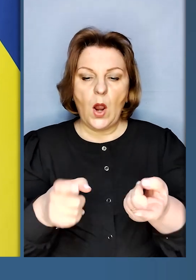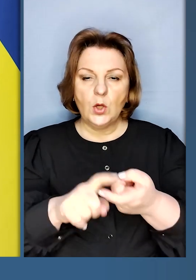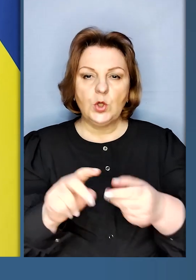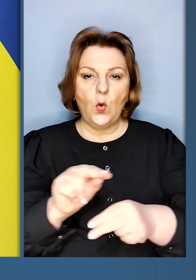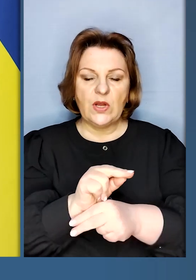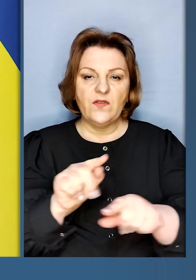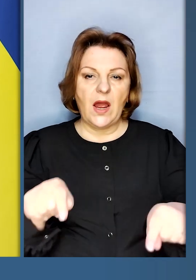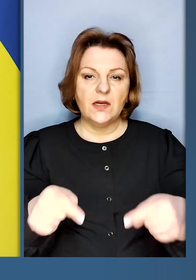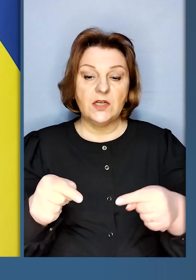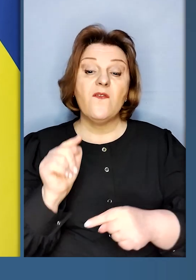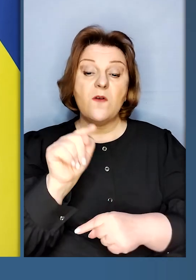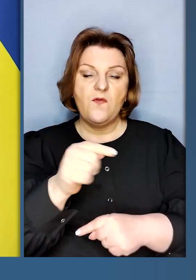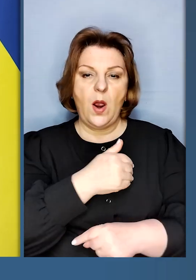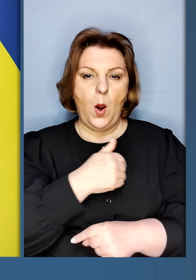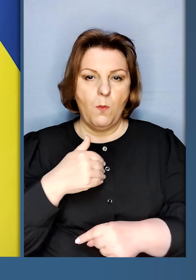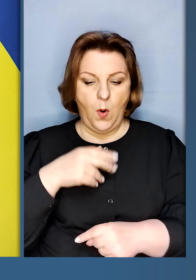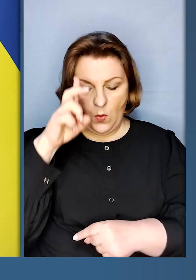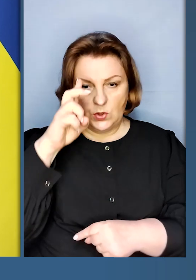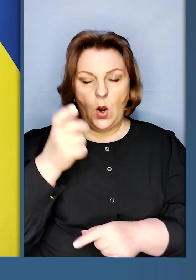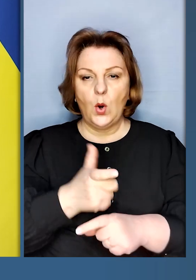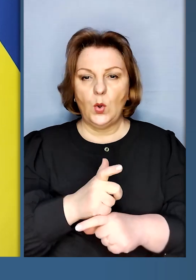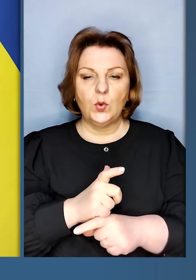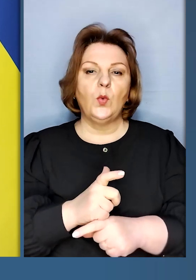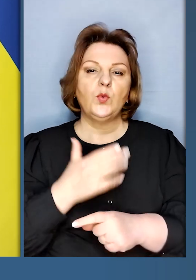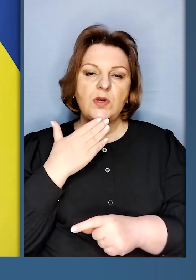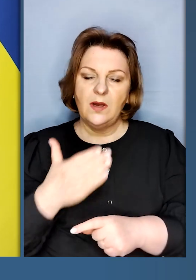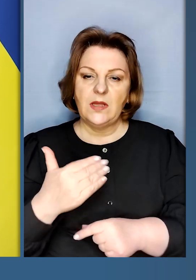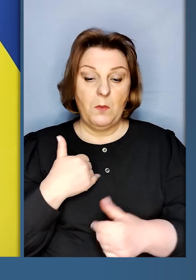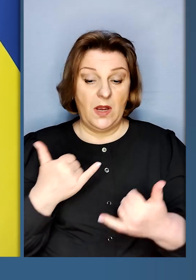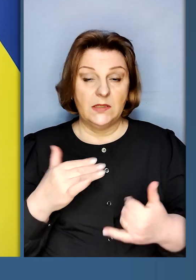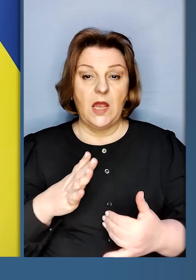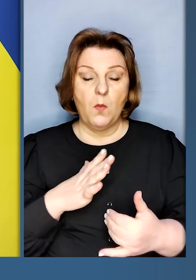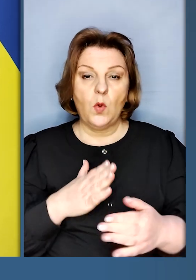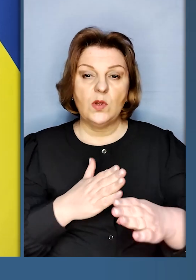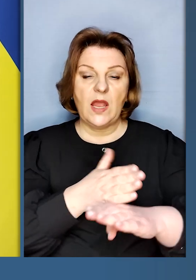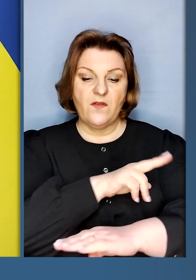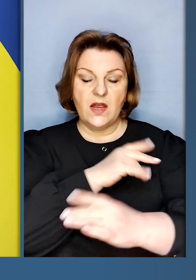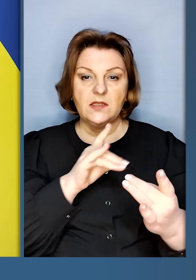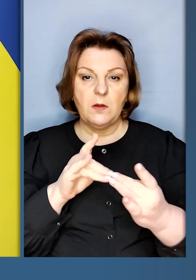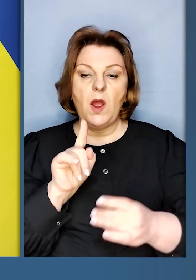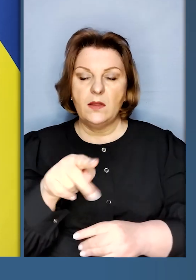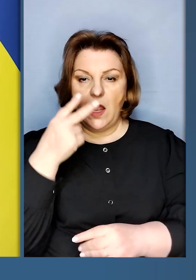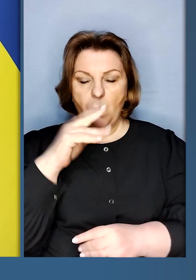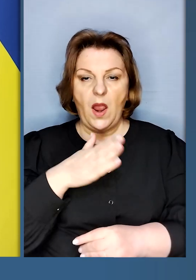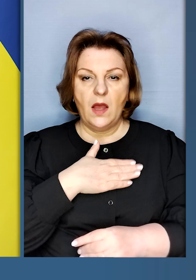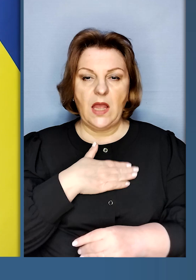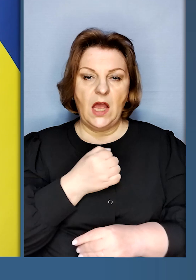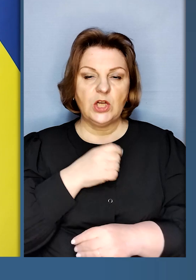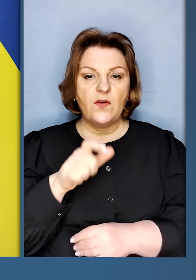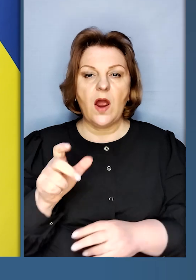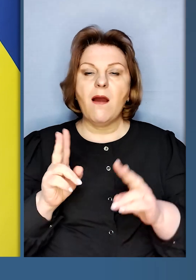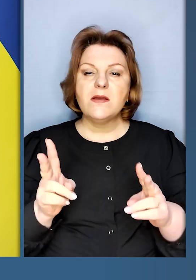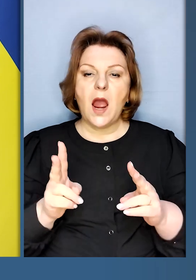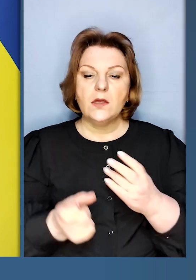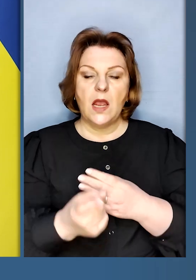щодо лікування і реабілітації в Польщі. Я дуже дякую. Ми сьогодні були, до речі, в шпіталі і бачили там наших військових, які